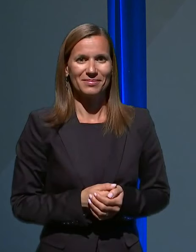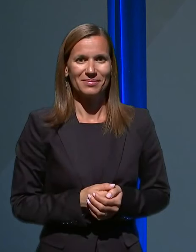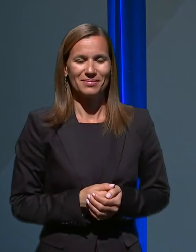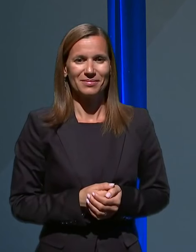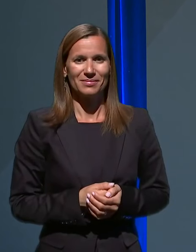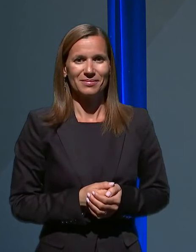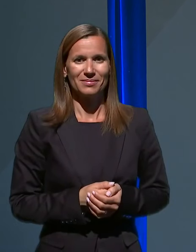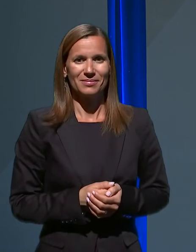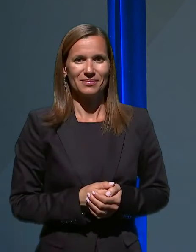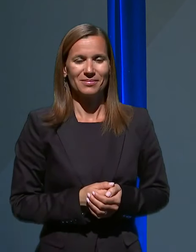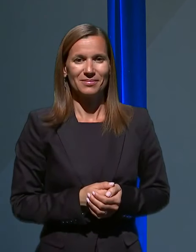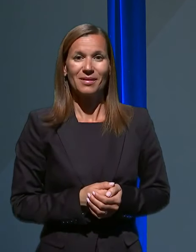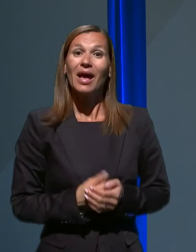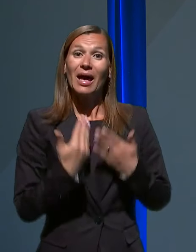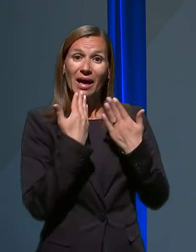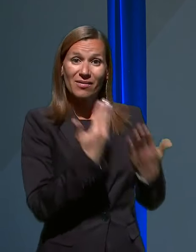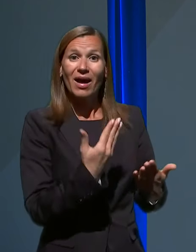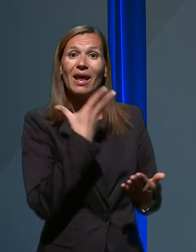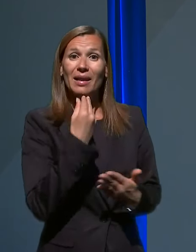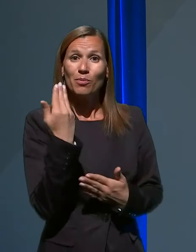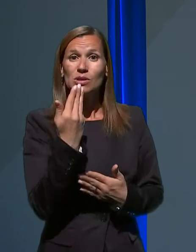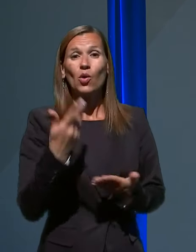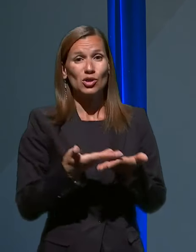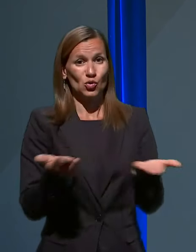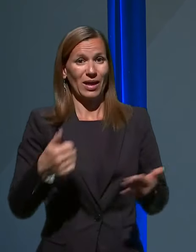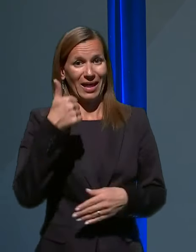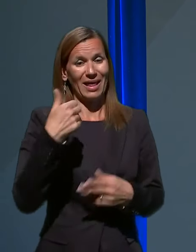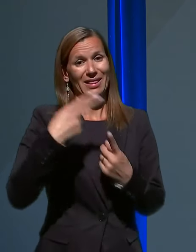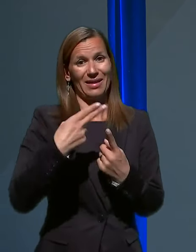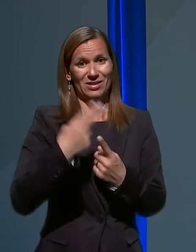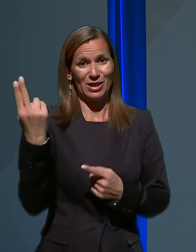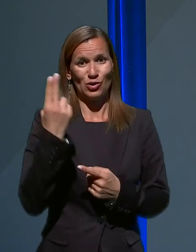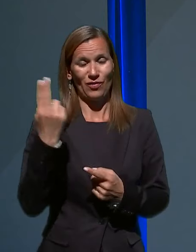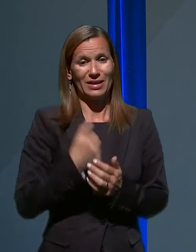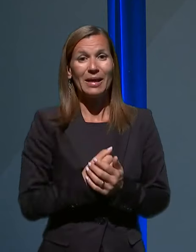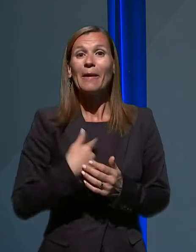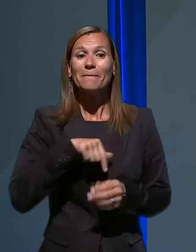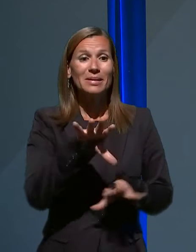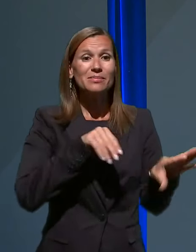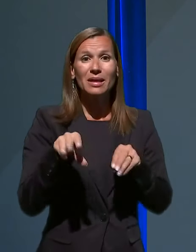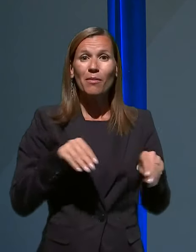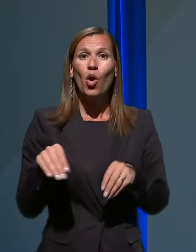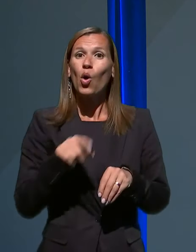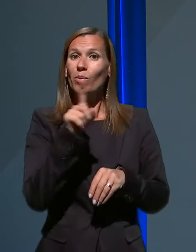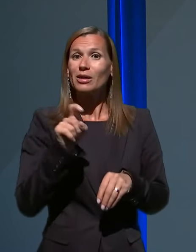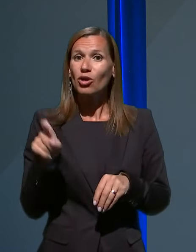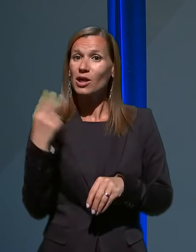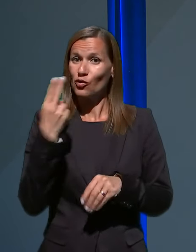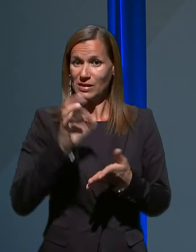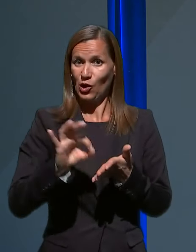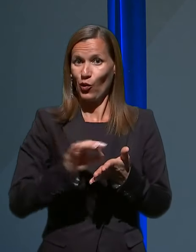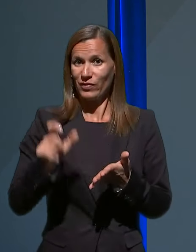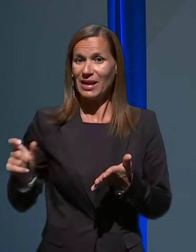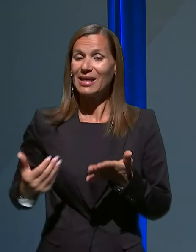lepa in lepo zdrav iz studija ENA Televizije Slovenija, kjer zbiramo vprašanja slovenskih novinarjev za